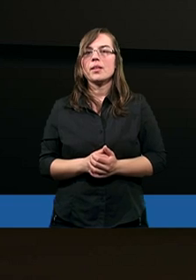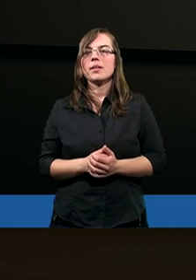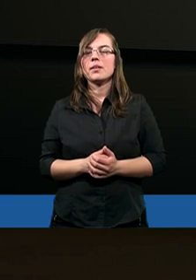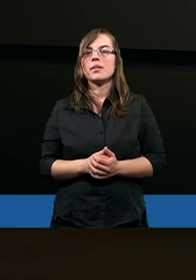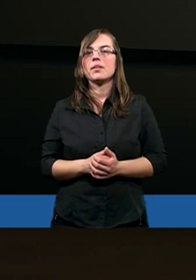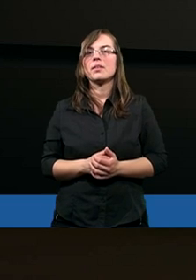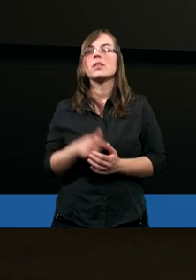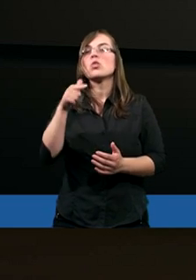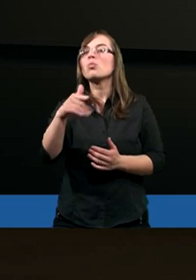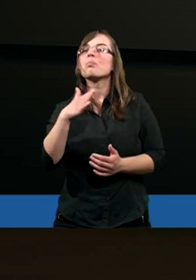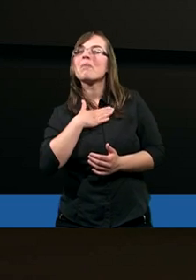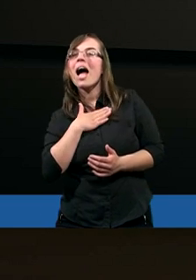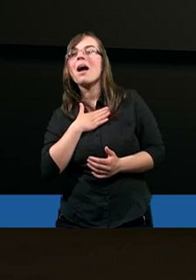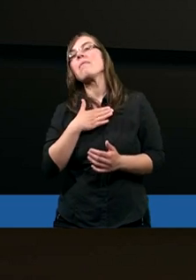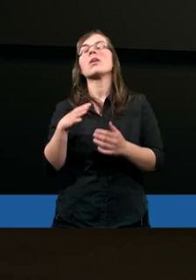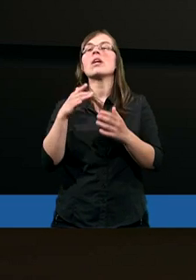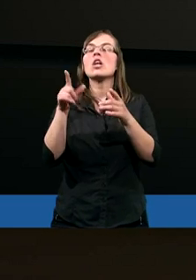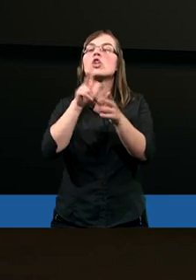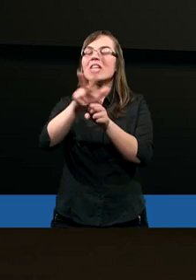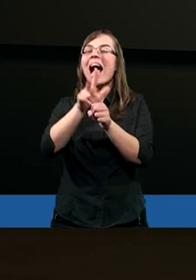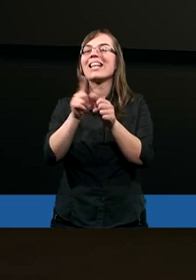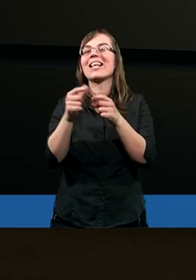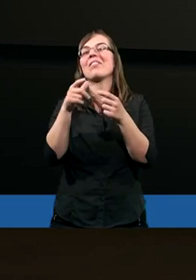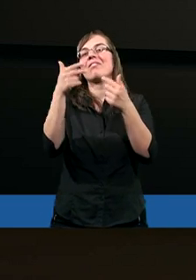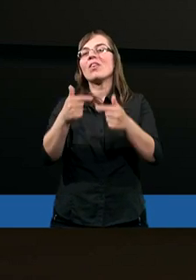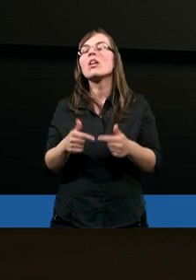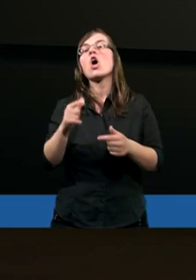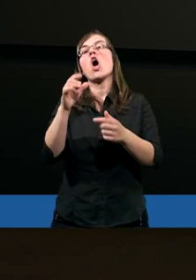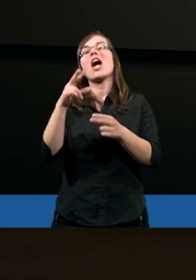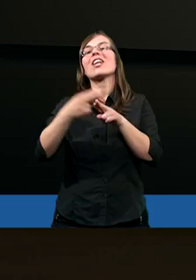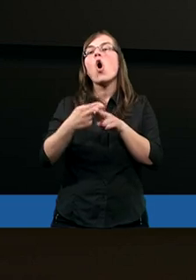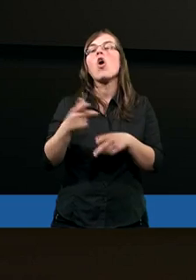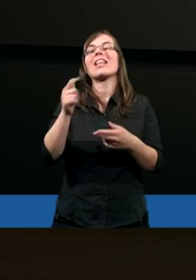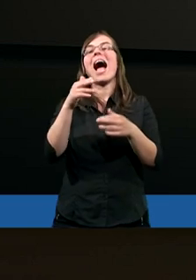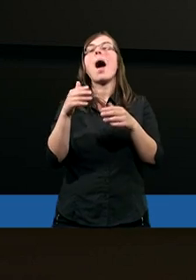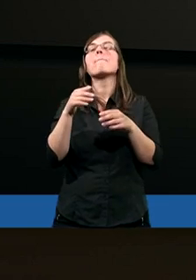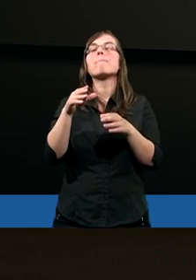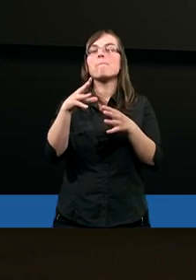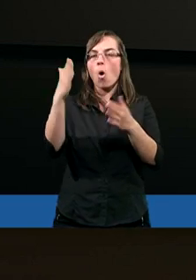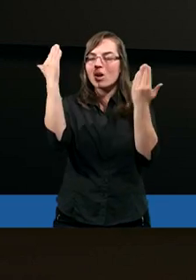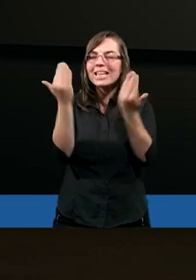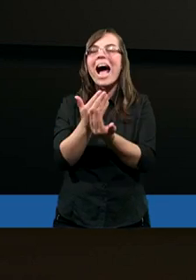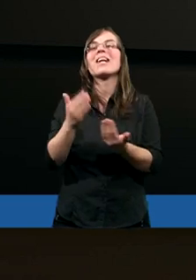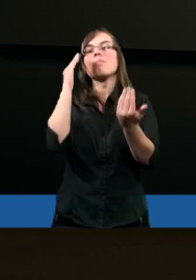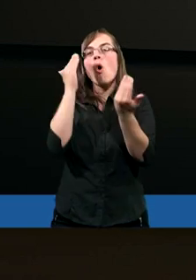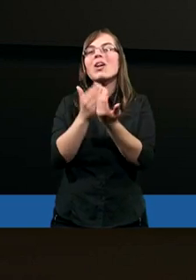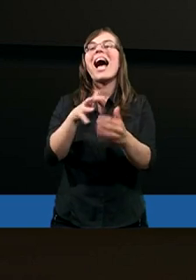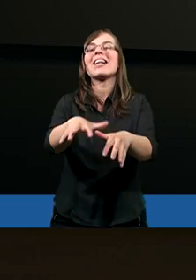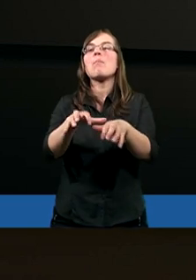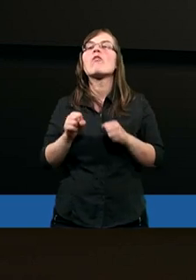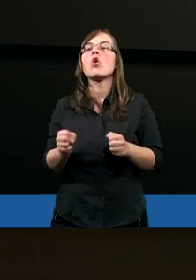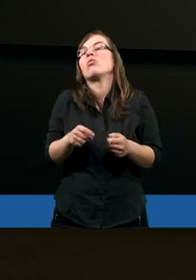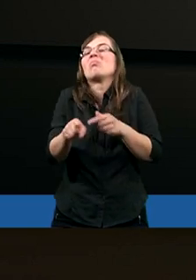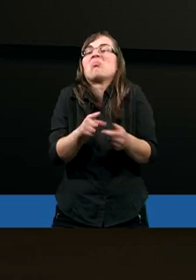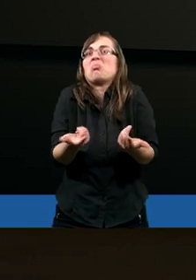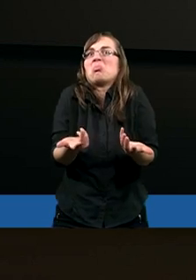gdzie zaczynamy od cnoty, cnota poznaniem, poznanie powściągliwością. I znowu przyznam